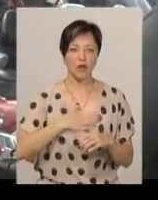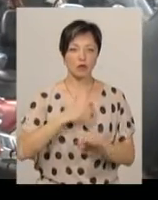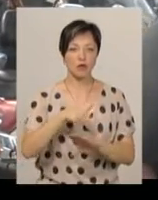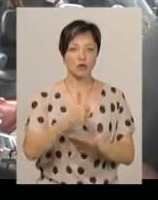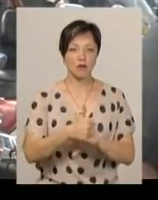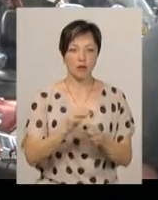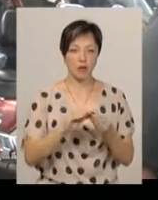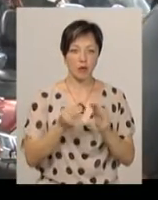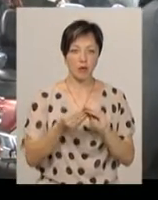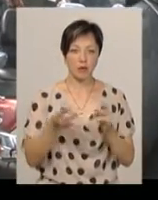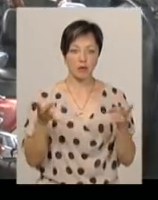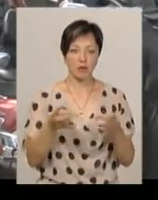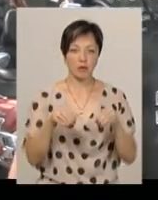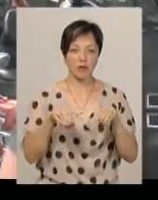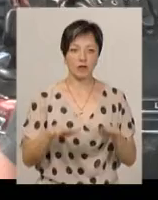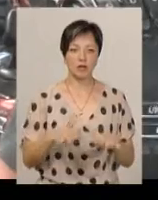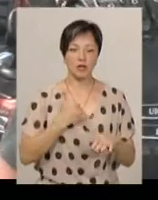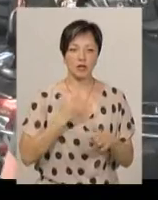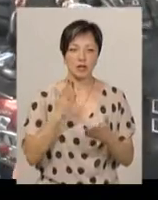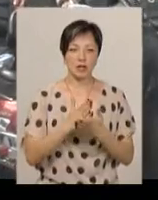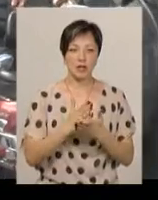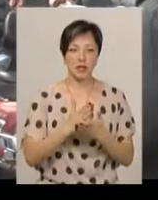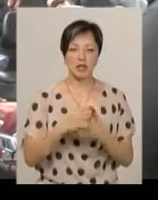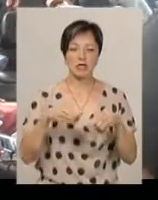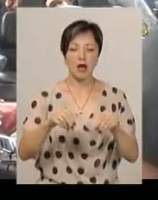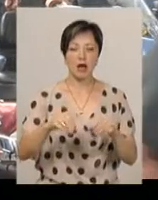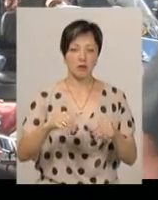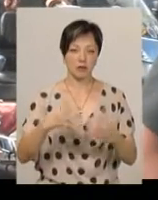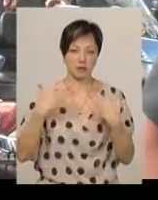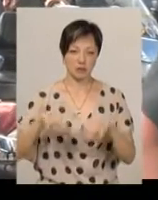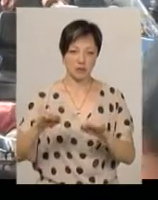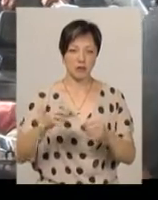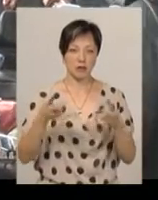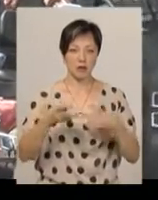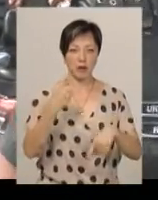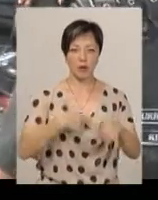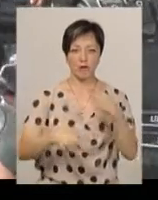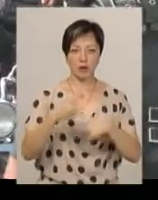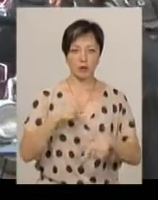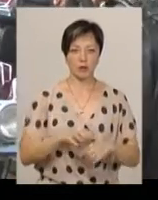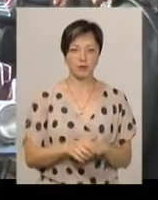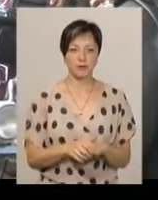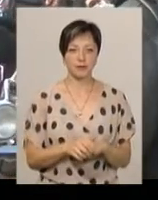проблема, яку треба вирішити. У нас є землі, які в нас відібрали, і нам їх потрібно вернути.